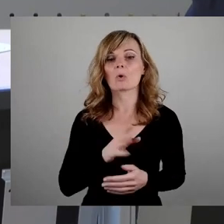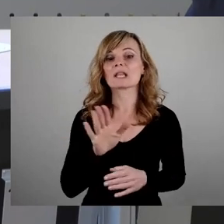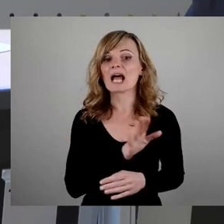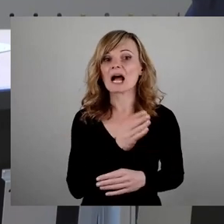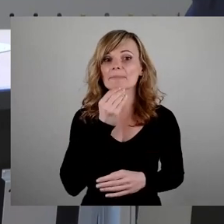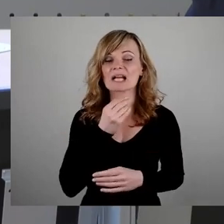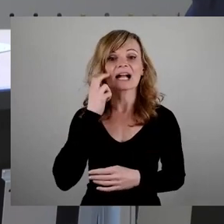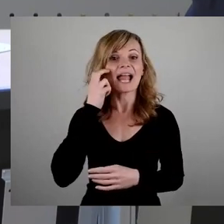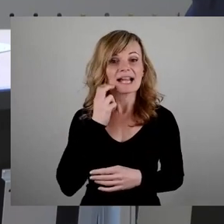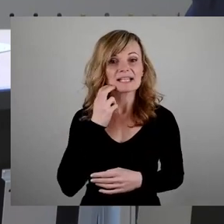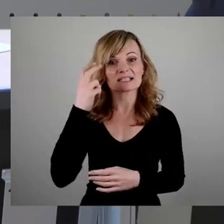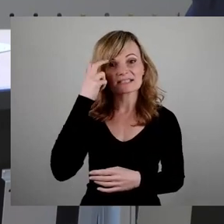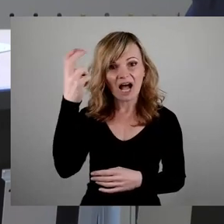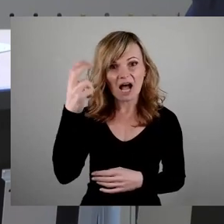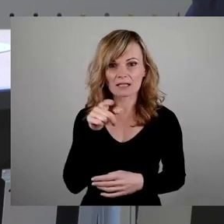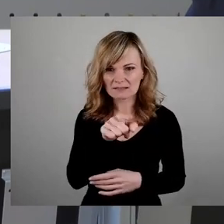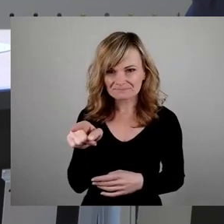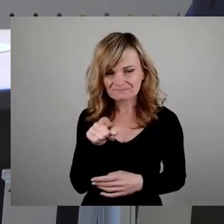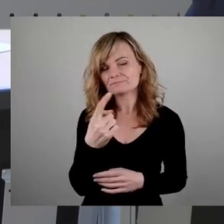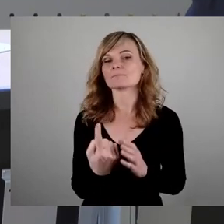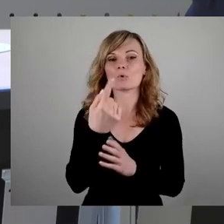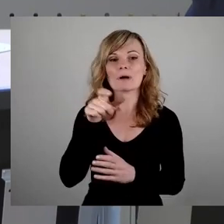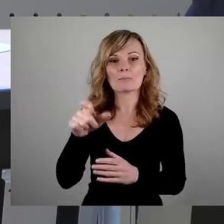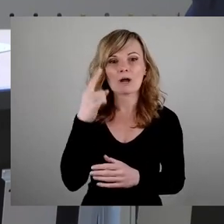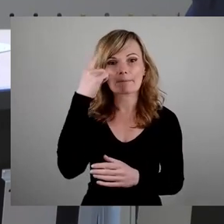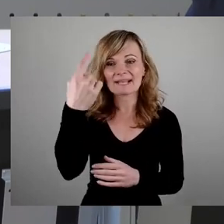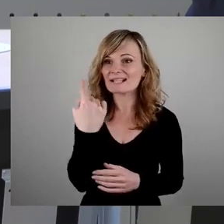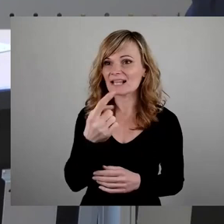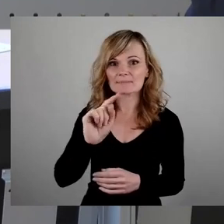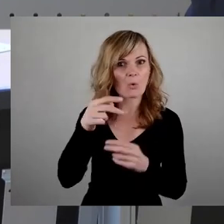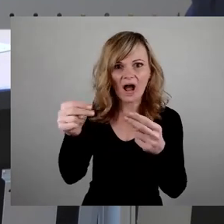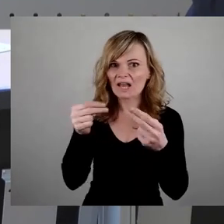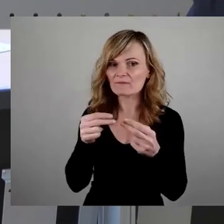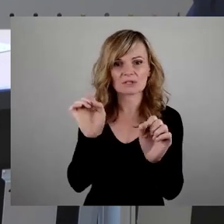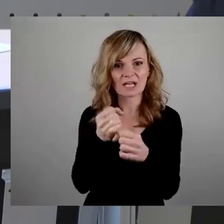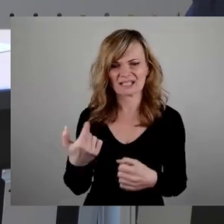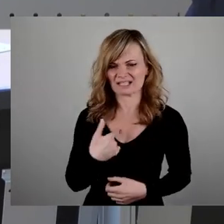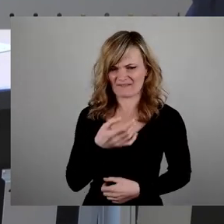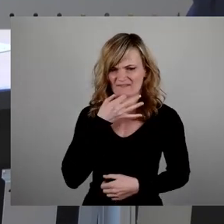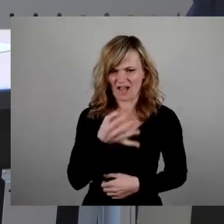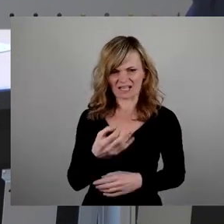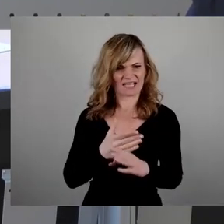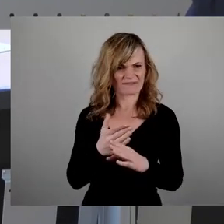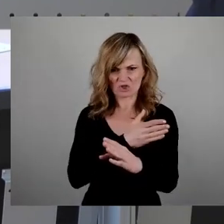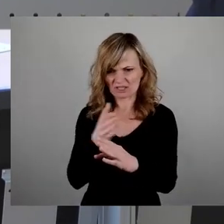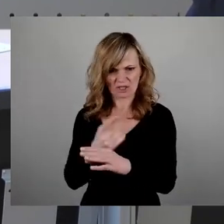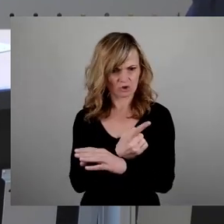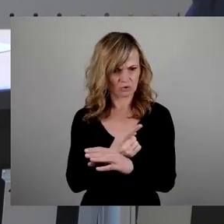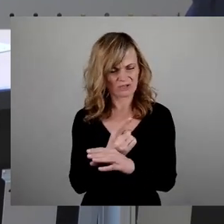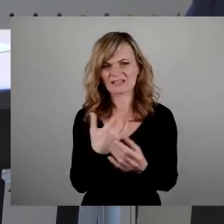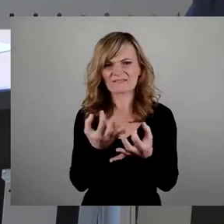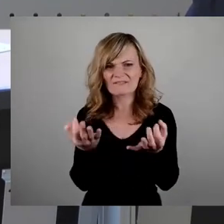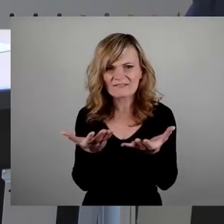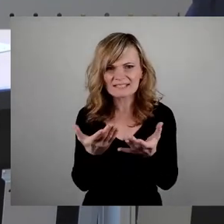mittlerweile ja auch wissen, wo der Oberbürgermeister auch noch keine Antwort geben kann. Da frage ich mich dann schon, was ist in den Stunden zwischendurch gelaufen? Warum wusste in der Verwaltung